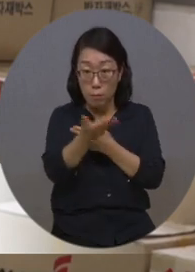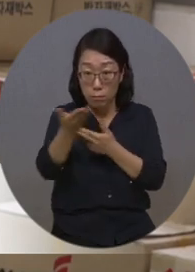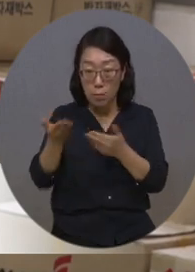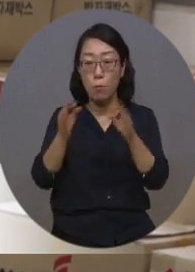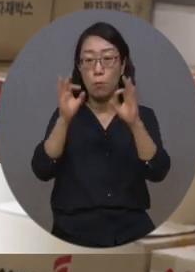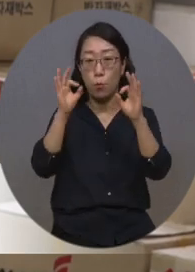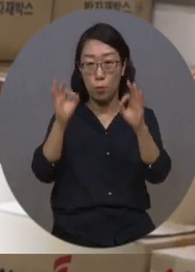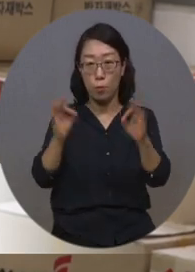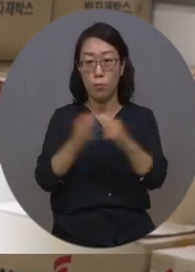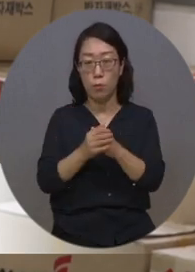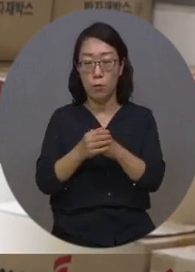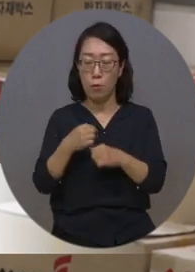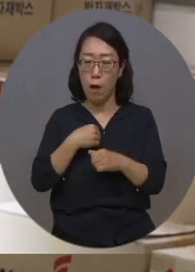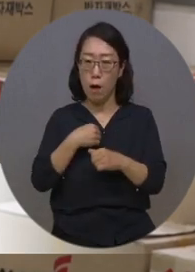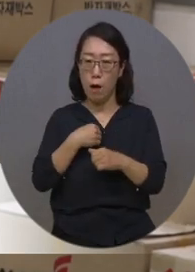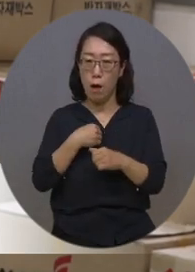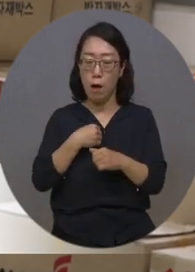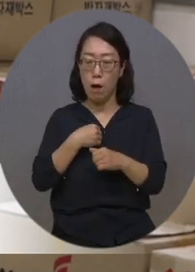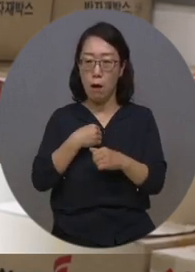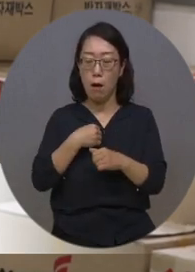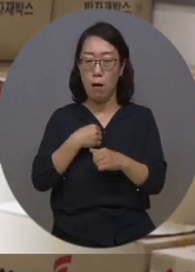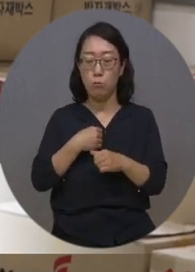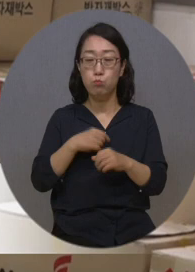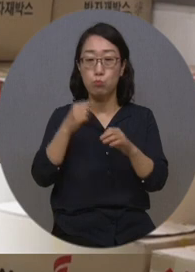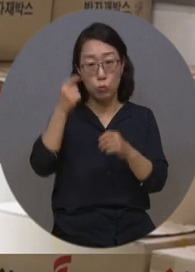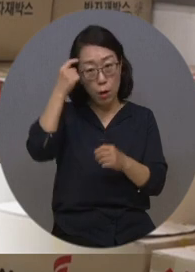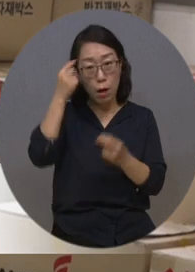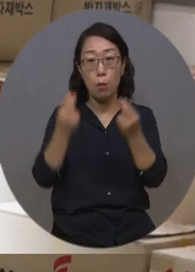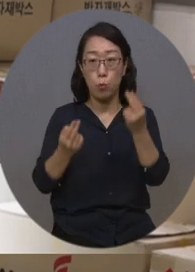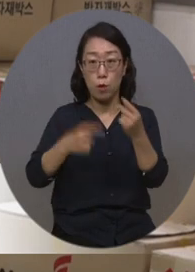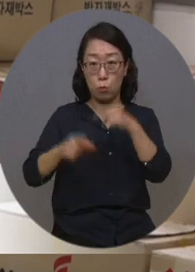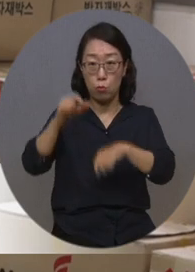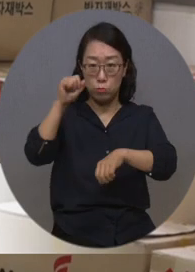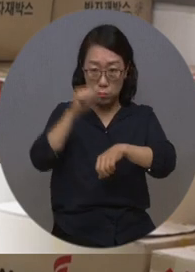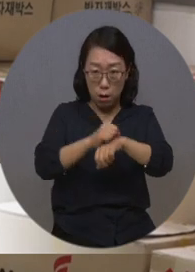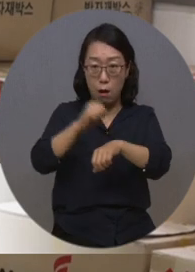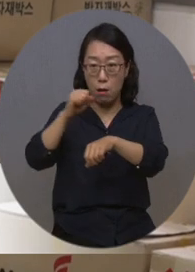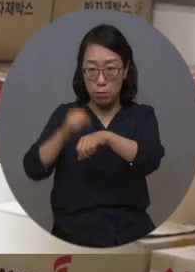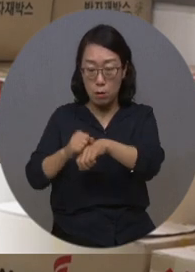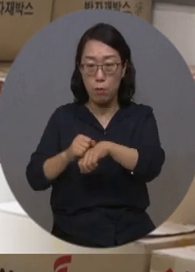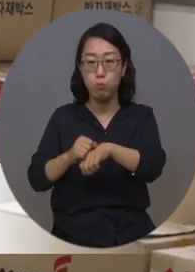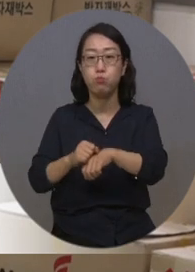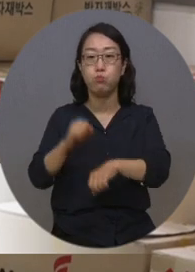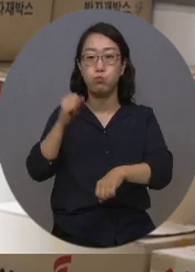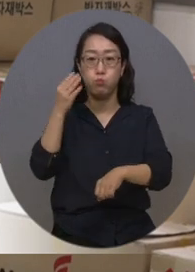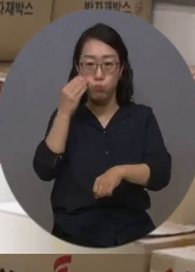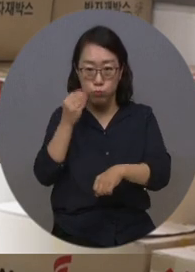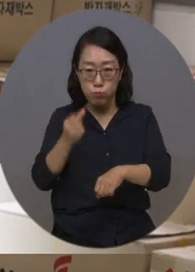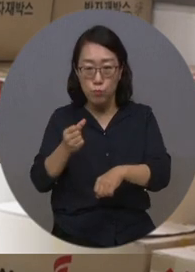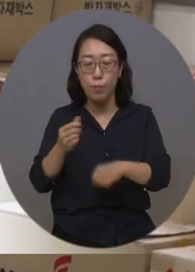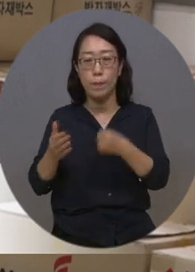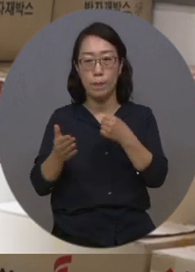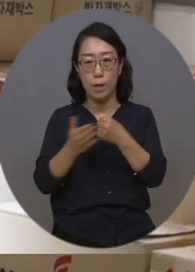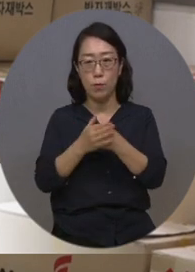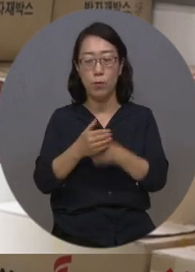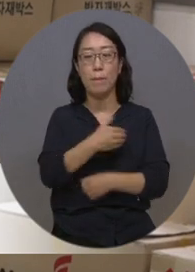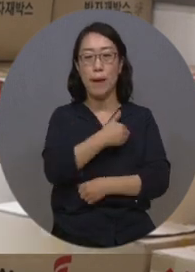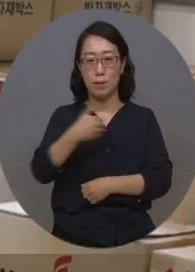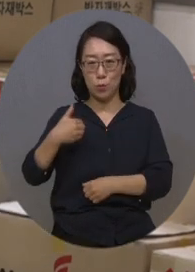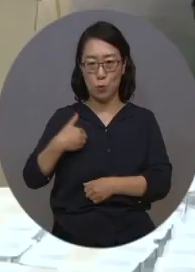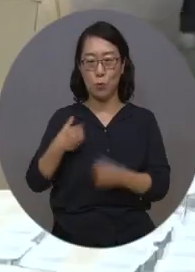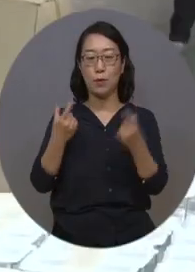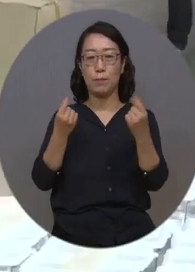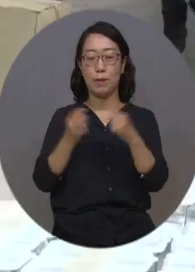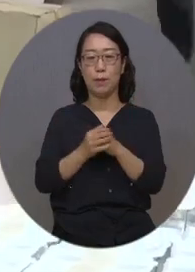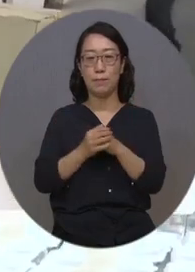저희 입장에서 봤을 때 생각보다 더 능률적이고 효과적이어서 저희는 되게 만족하고